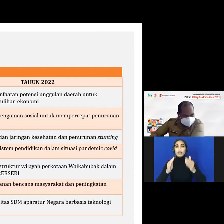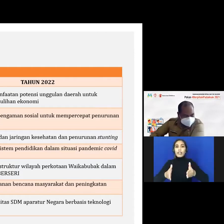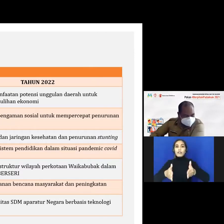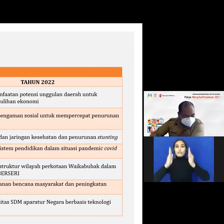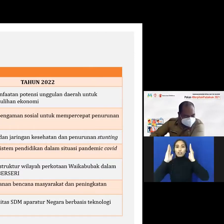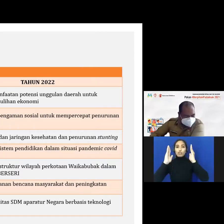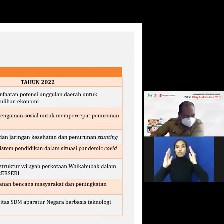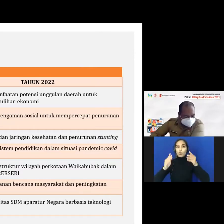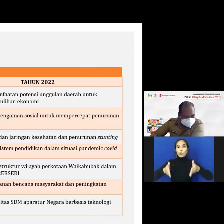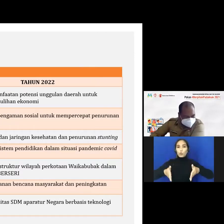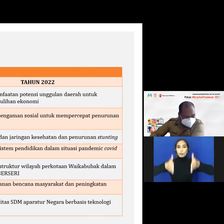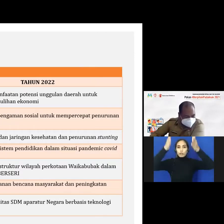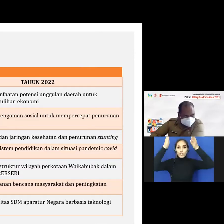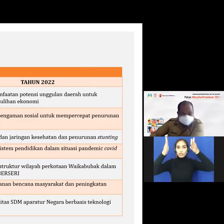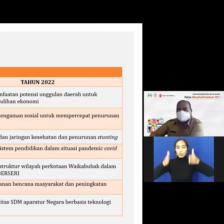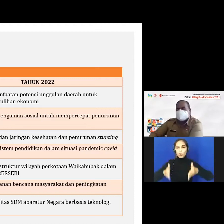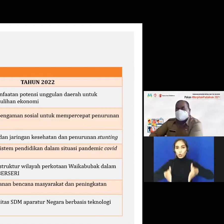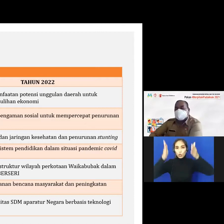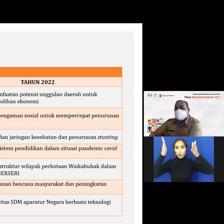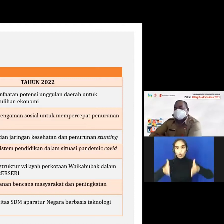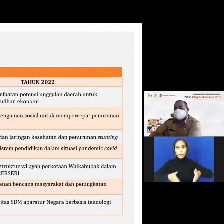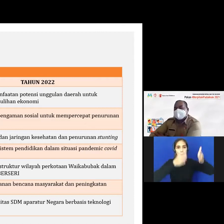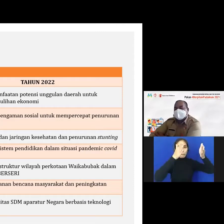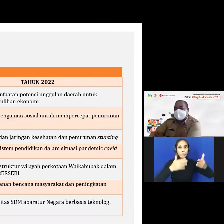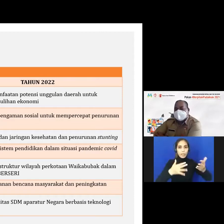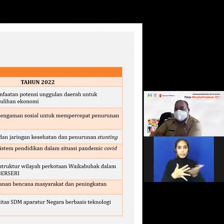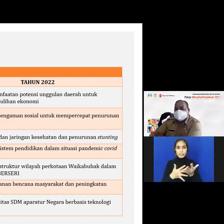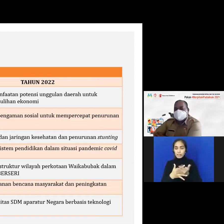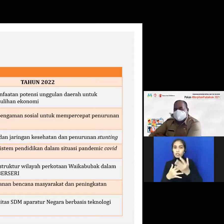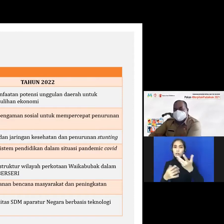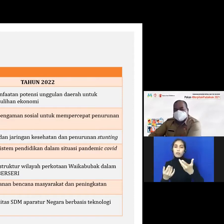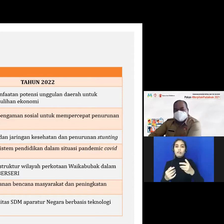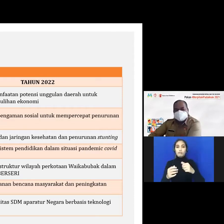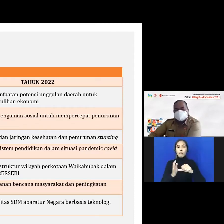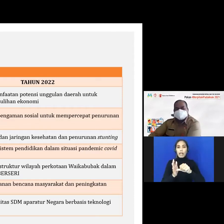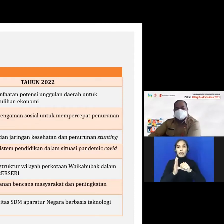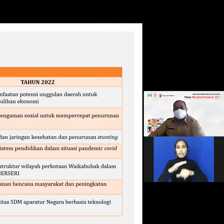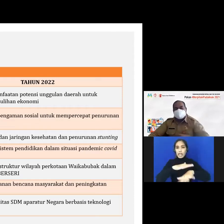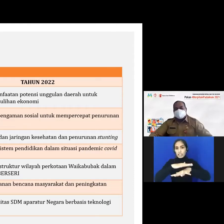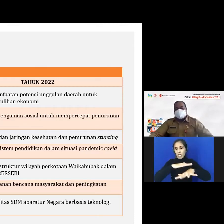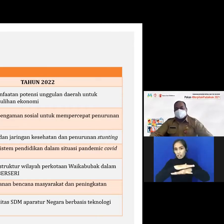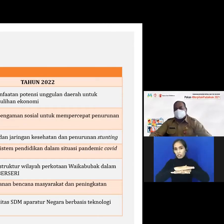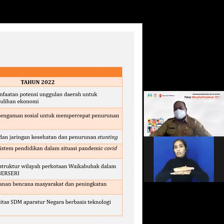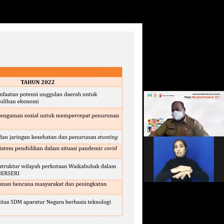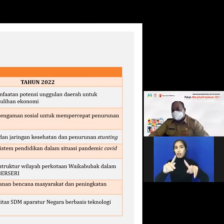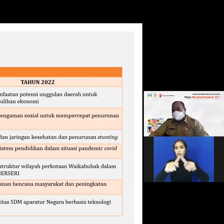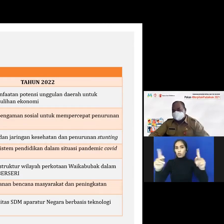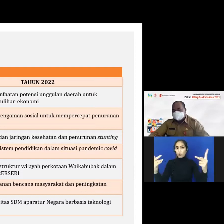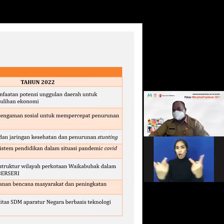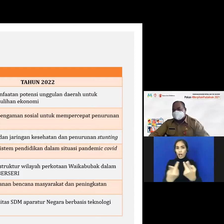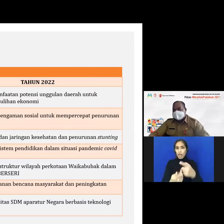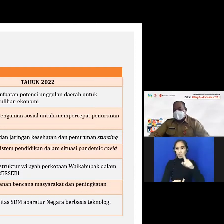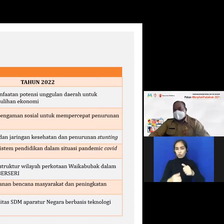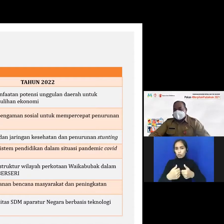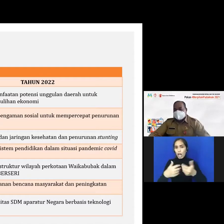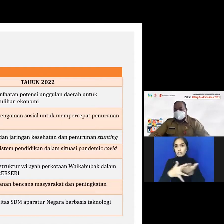dalam pengendalian pemanfaatan ruang ya artinya bahwa khusus untuk tahun 2021 2023